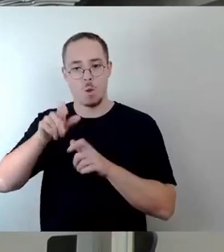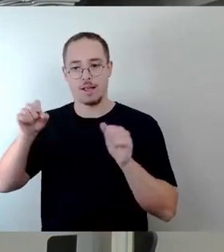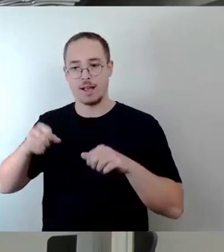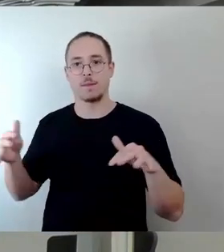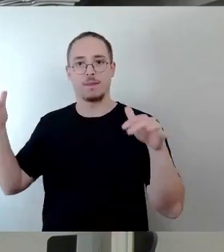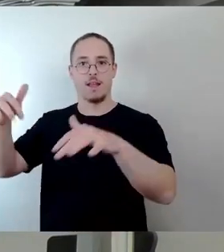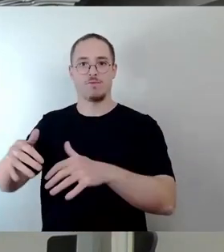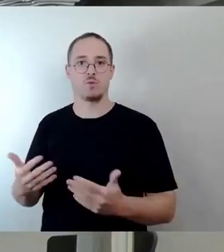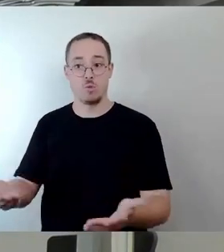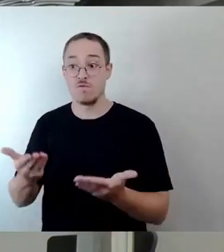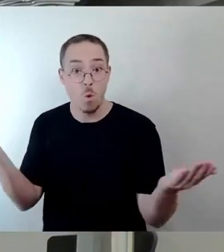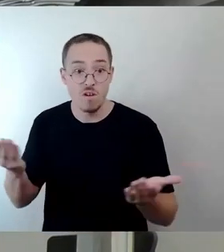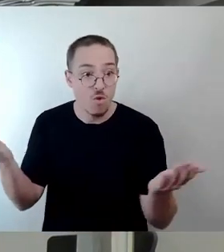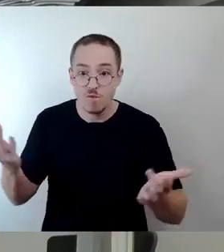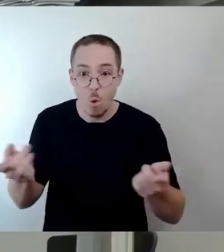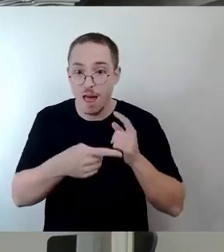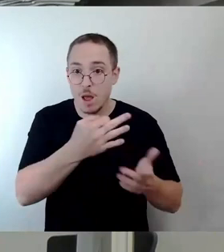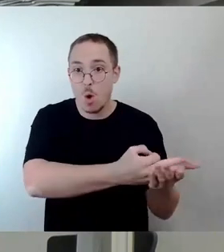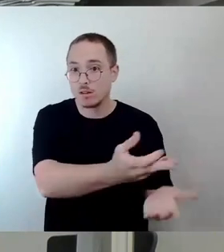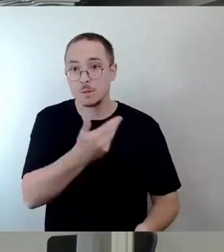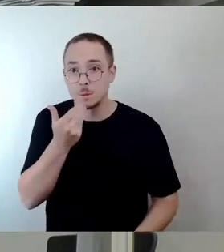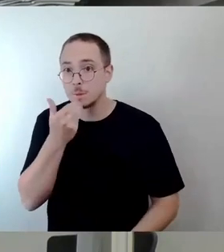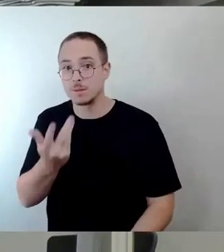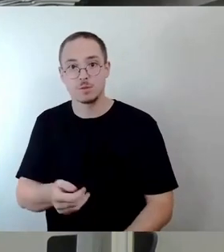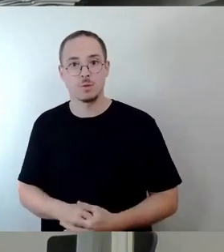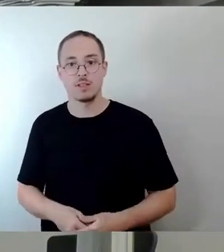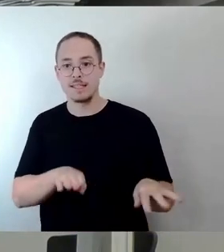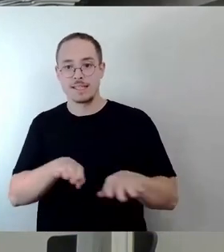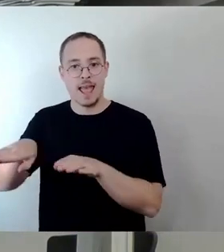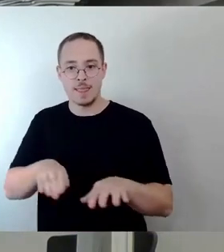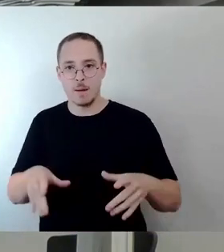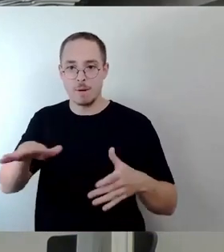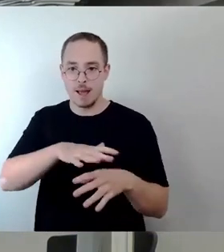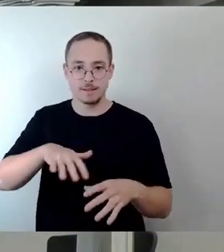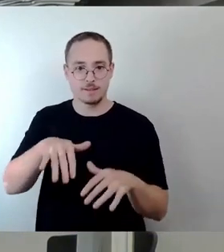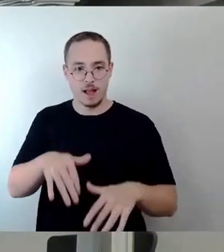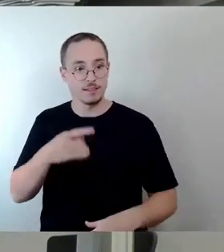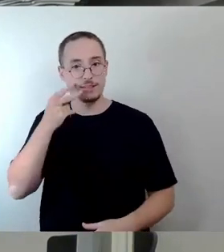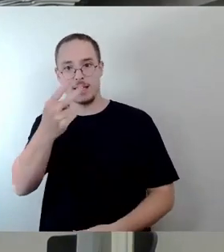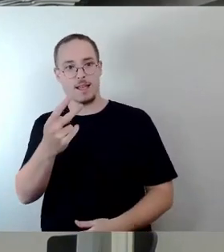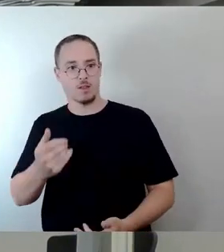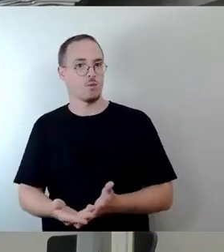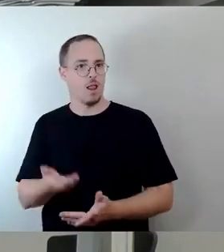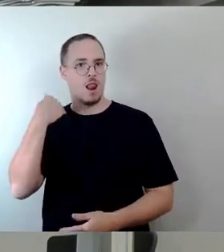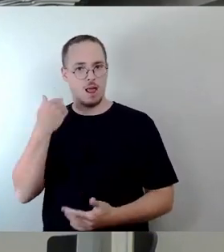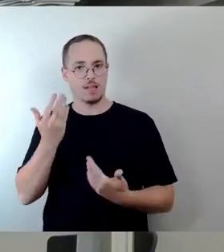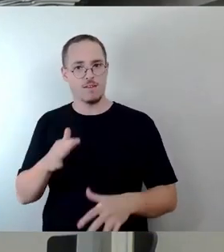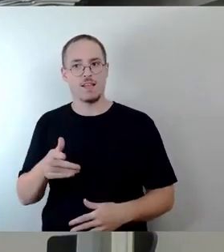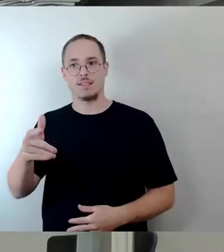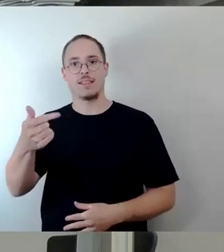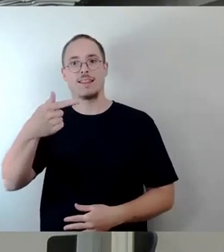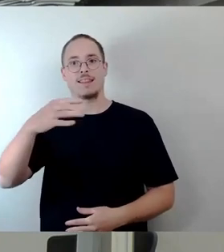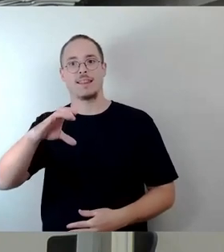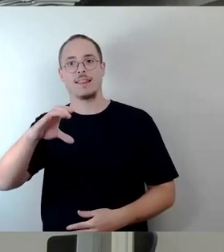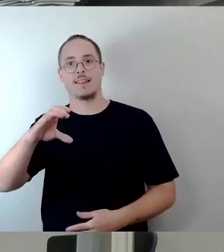sehen das dort, was dort los ist am Skaterplatz. Sie sehen, was los ist zur Eröffnung letztens. Zur Techno-Ausstellung waren da 2.000 Leute, die sind da